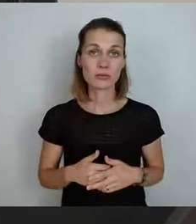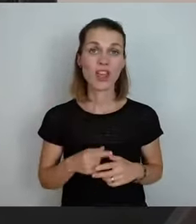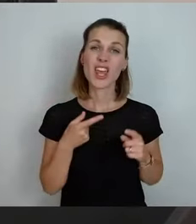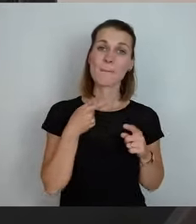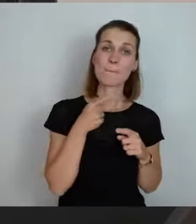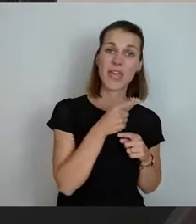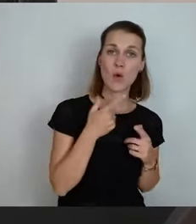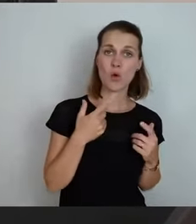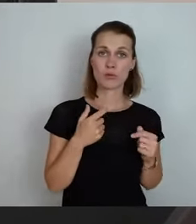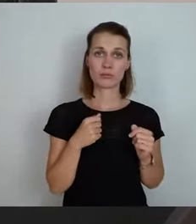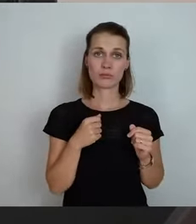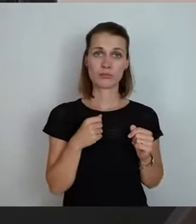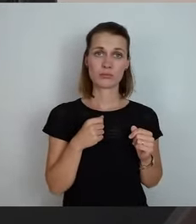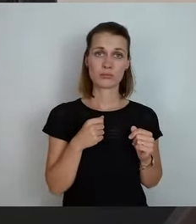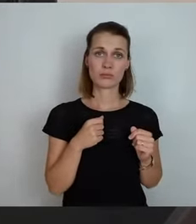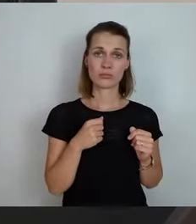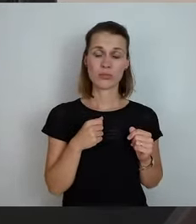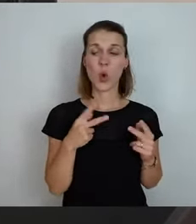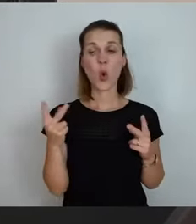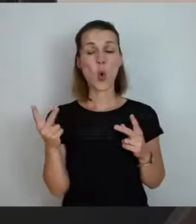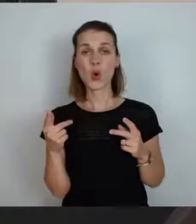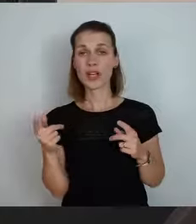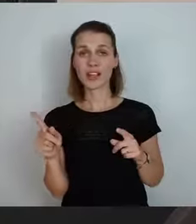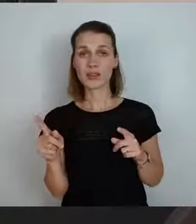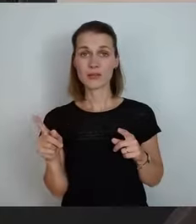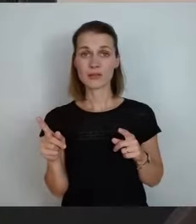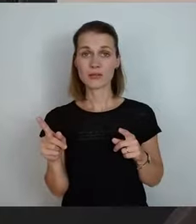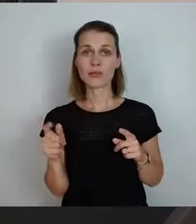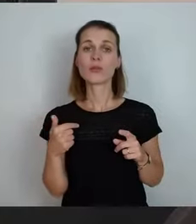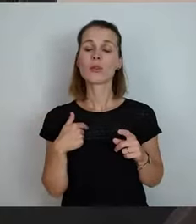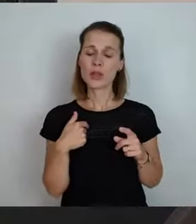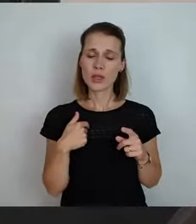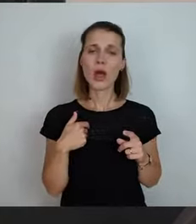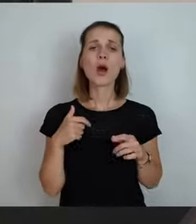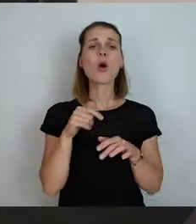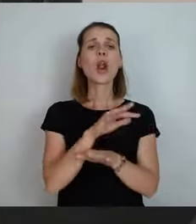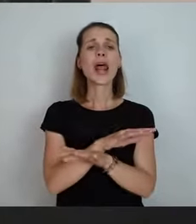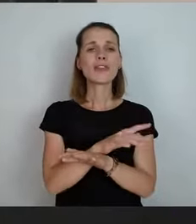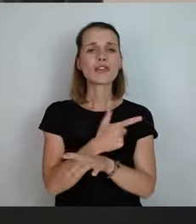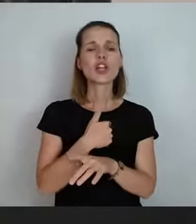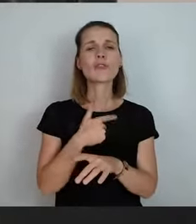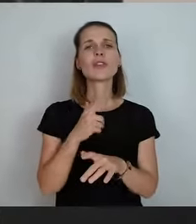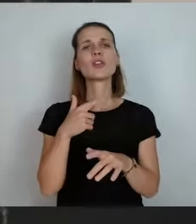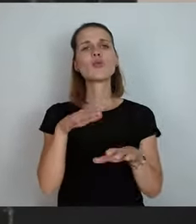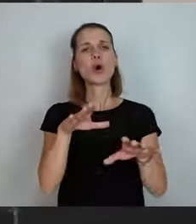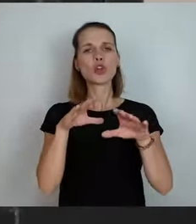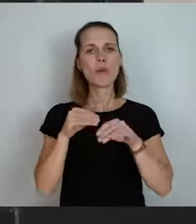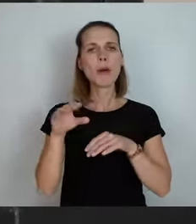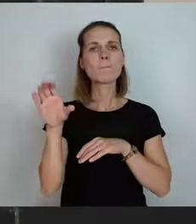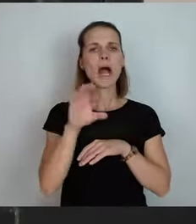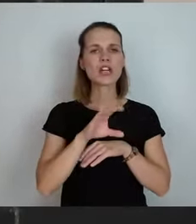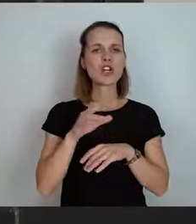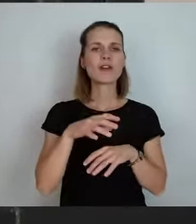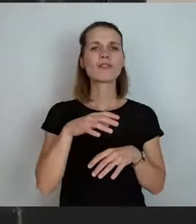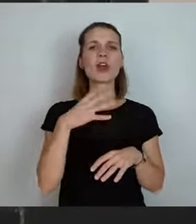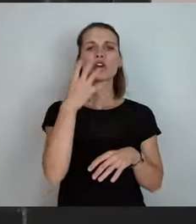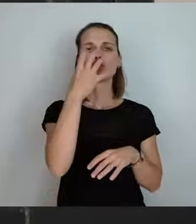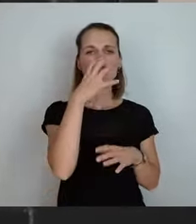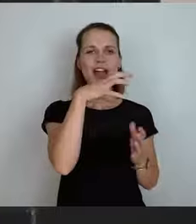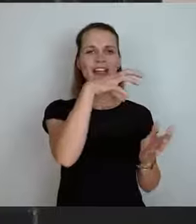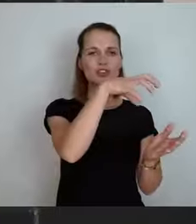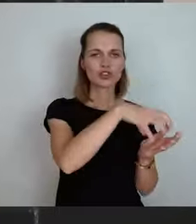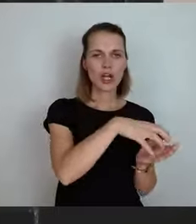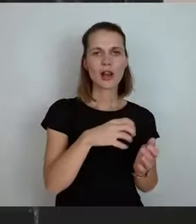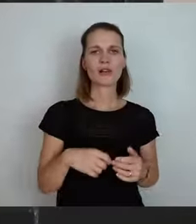Schutzpatron der Landwirtschaft. Ich habe Patenschaften übernommen für Kuhstelle, für Schweinestelle, alles Mögliche. Das ist manchmal genauso populär wie